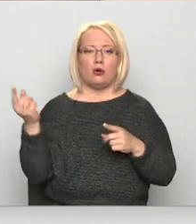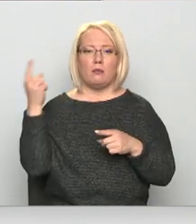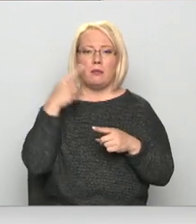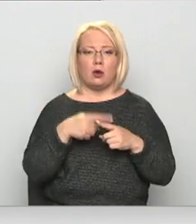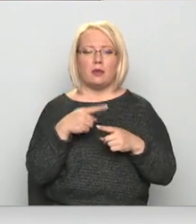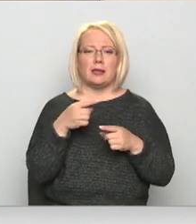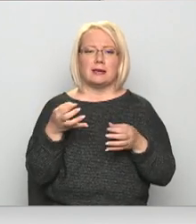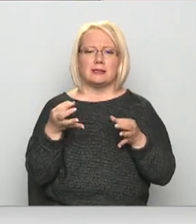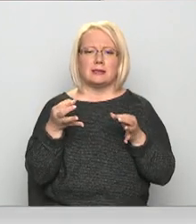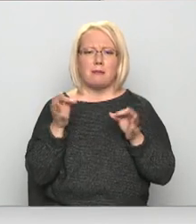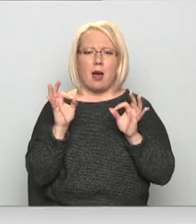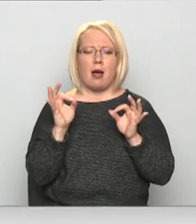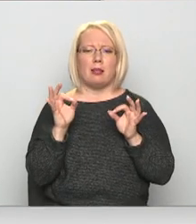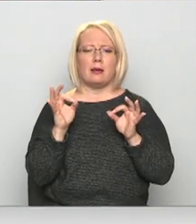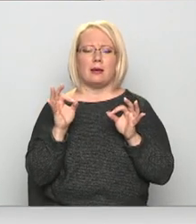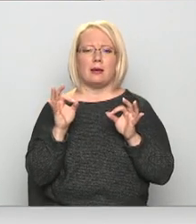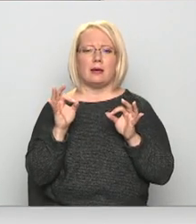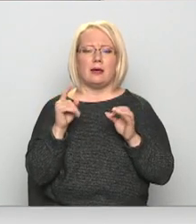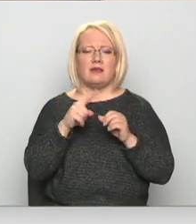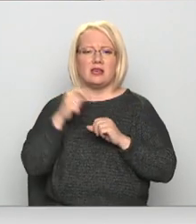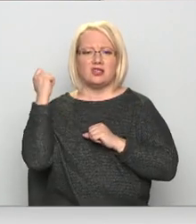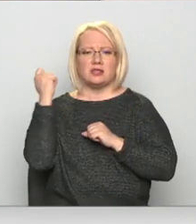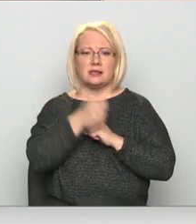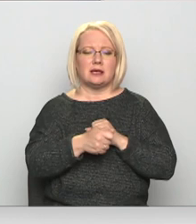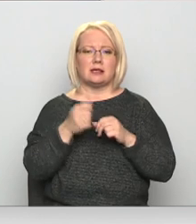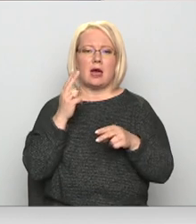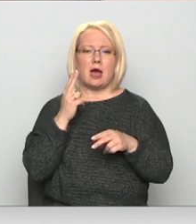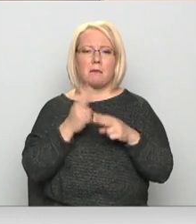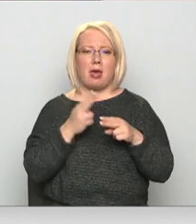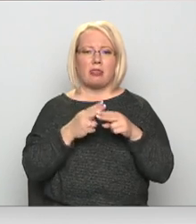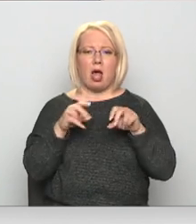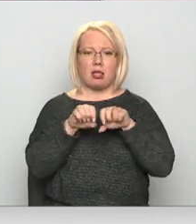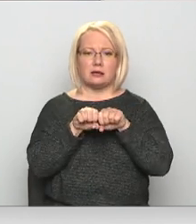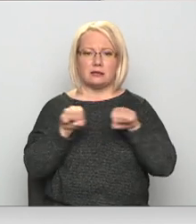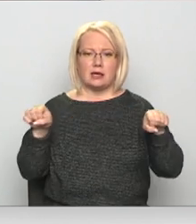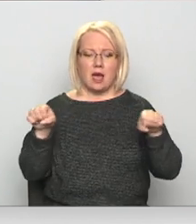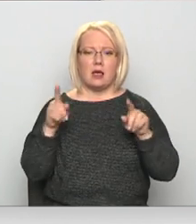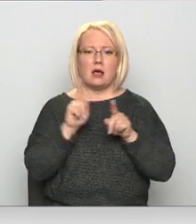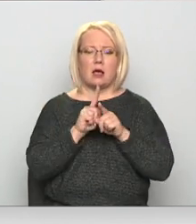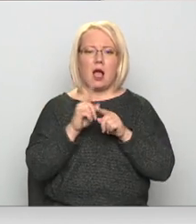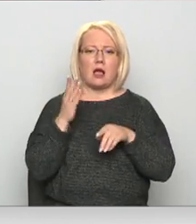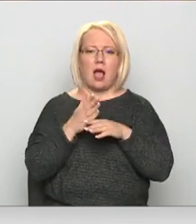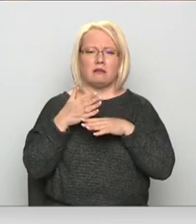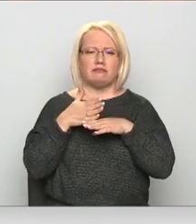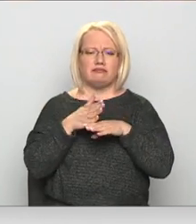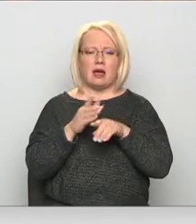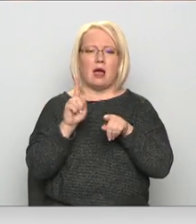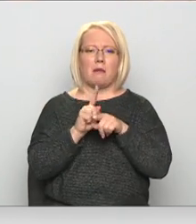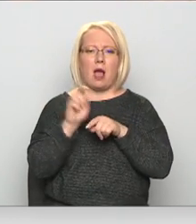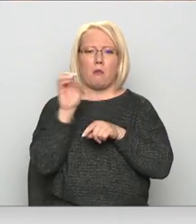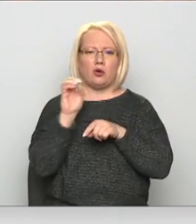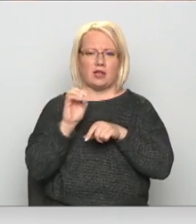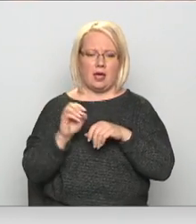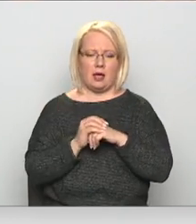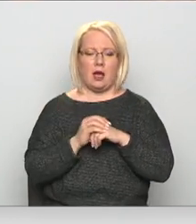smalki, viņš izcert tādu metālu stieni, viņa pilnīgi kā mozīga visa kāņa izjera. Daļu